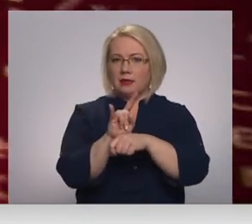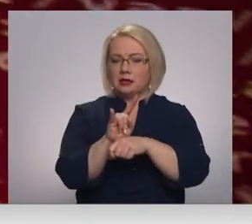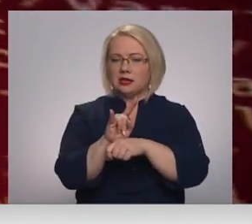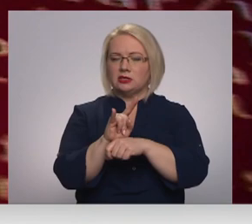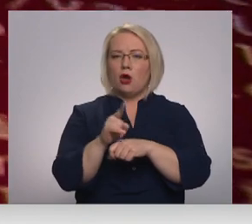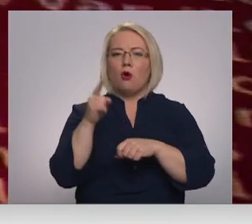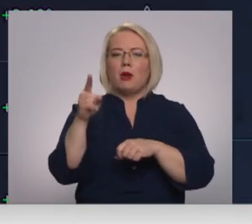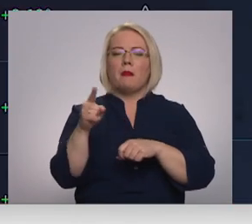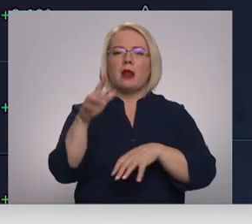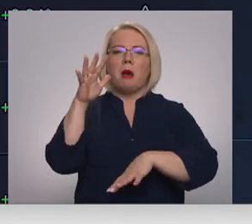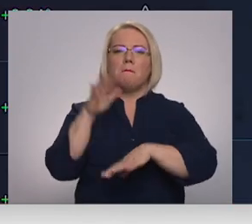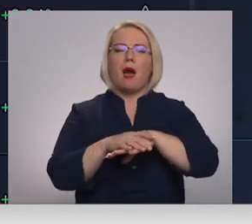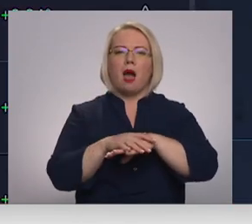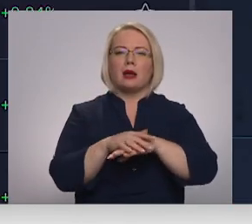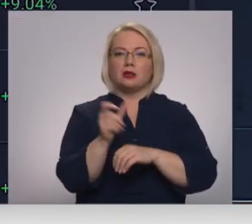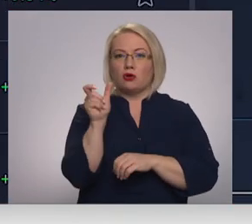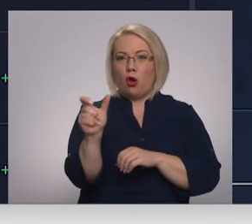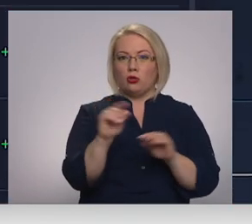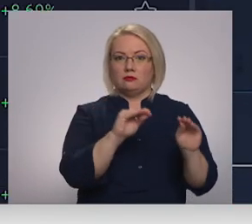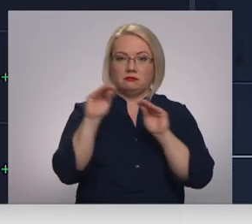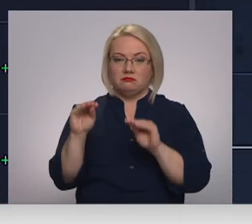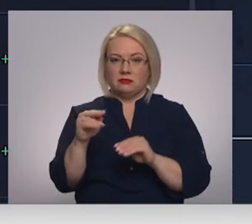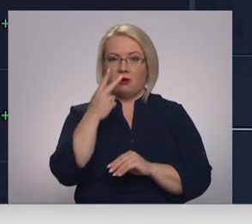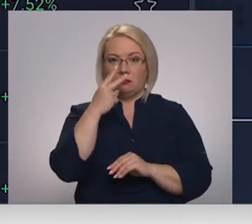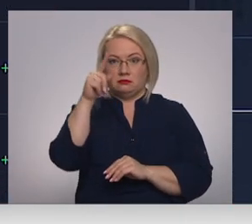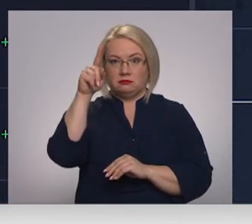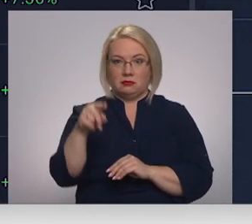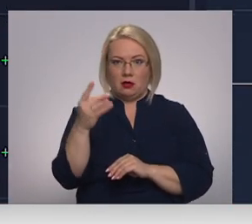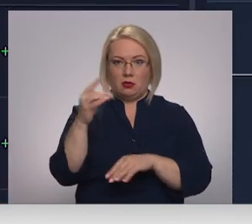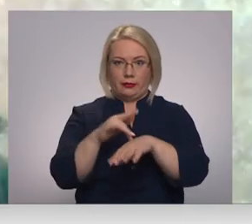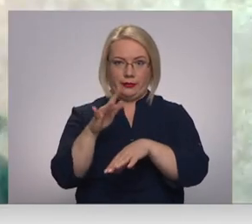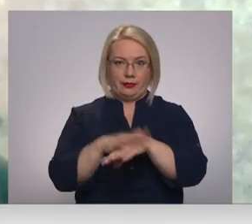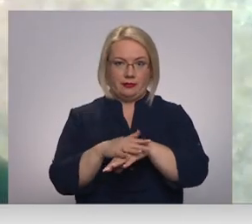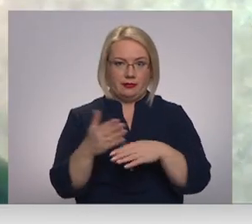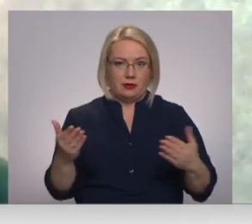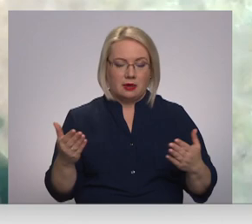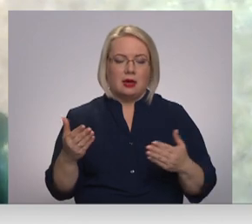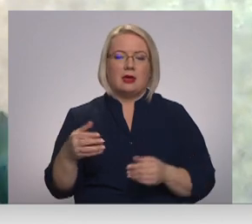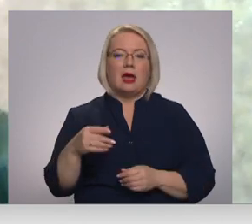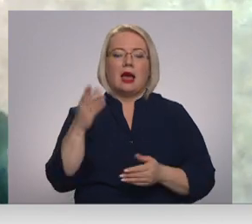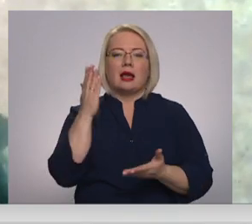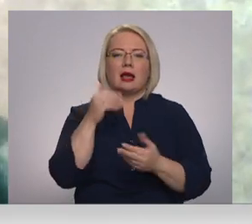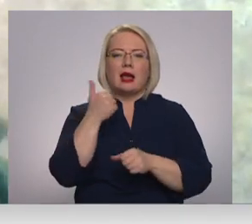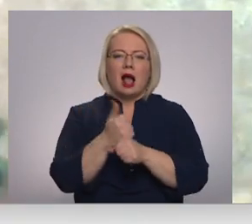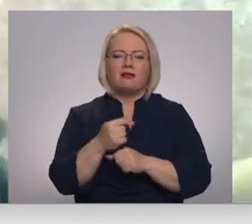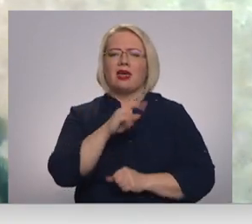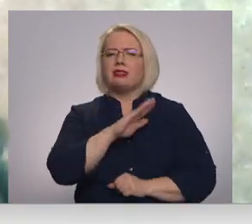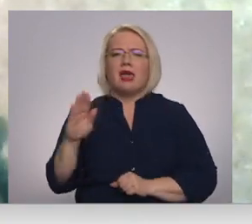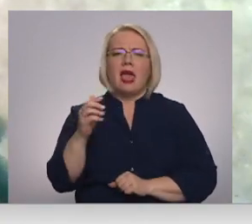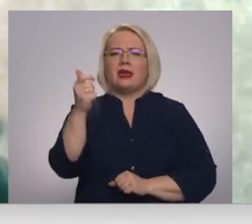tādā bankas konta datus, varat atapties ar patukšotu virtuālo maciņu. Galvenais, lai jau pielādētu no kaut kādām